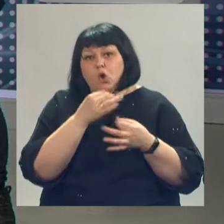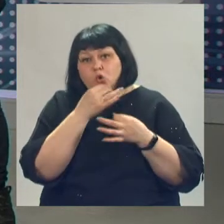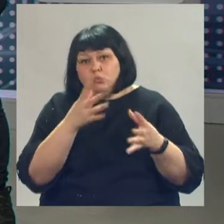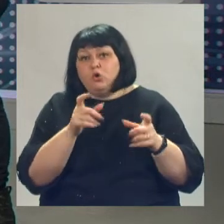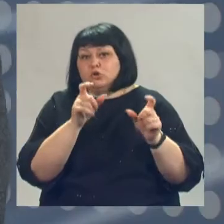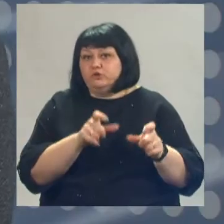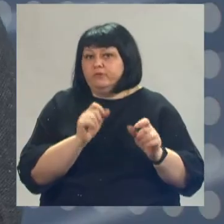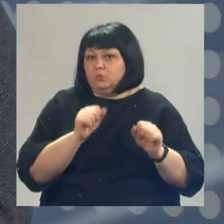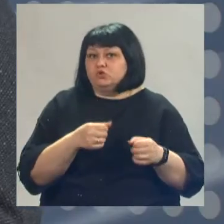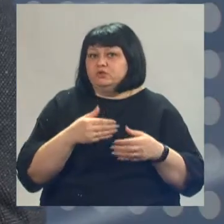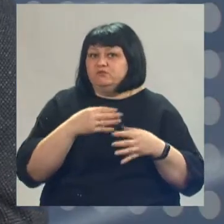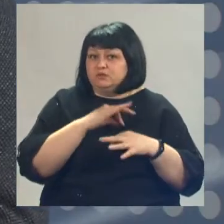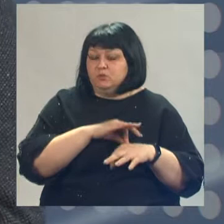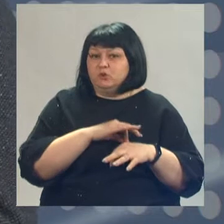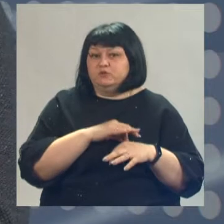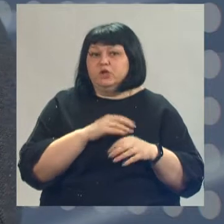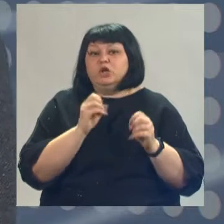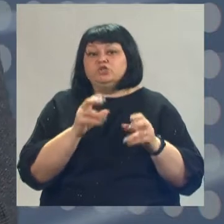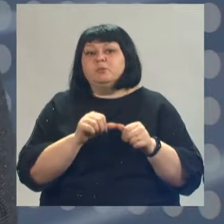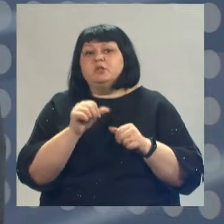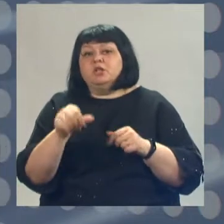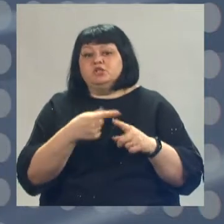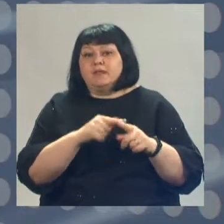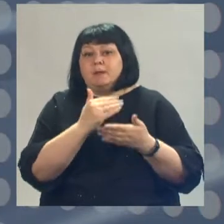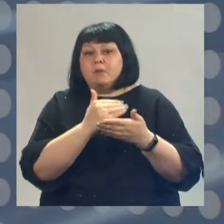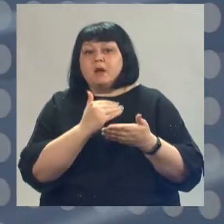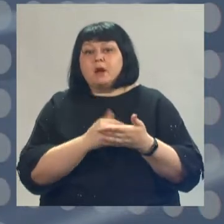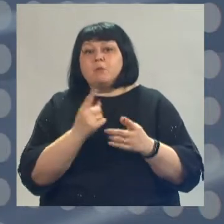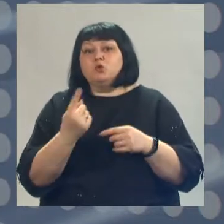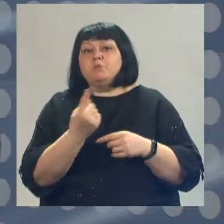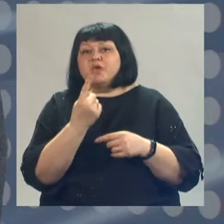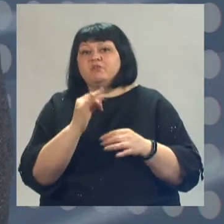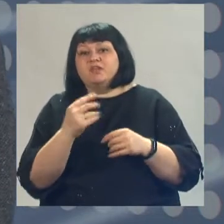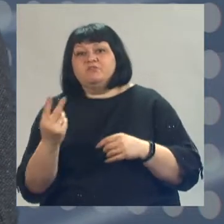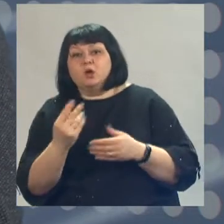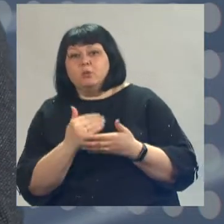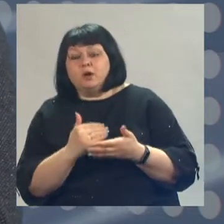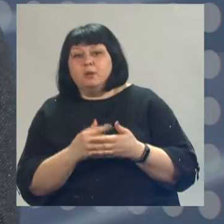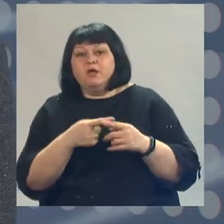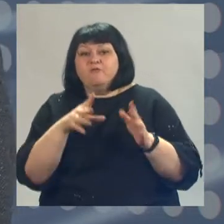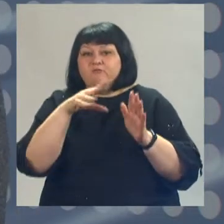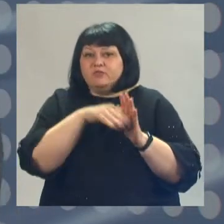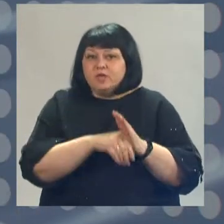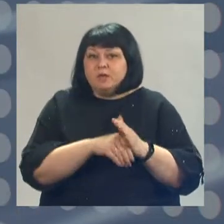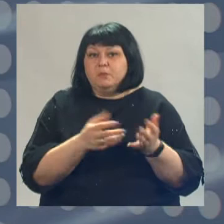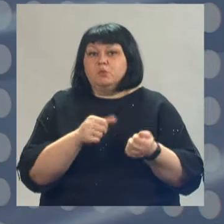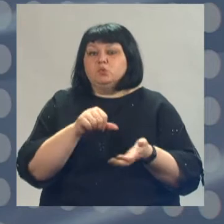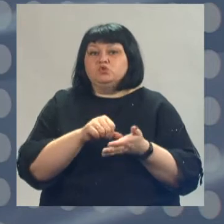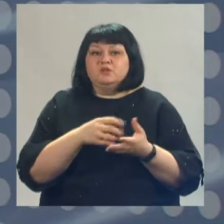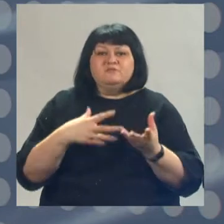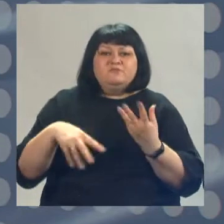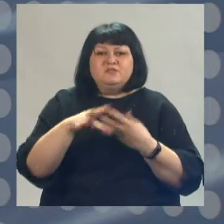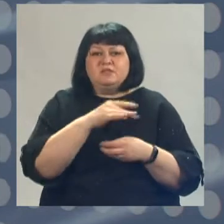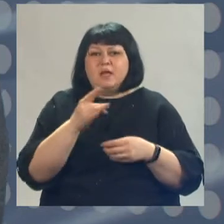воспользоваться? Чем отличается эта программа от, допустим, первой и второй? То, что в ней принимают участие абсолютно все